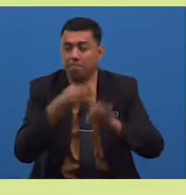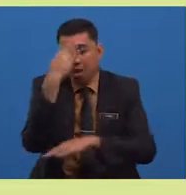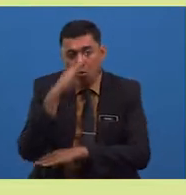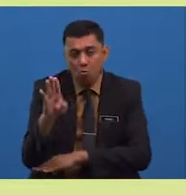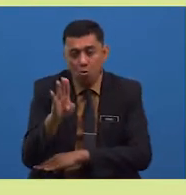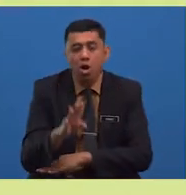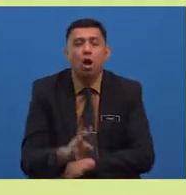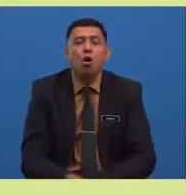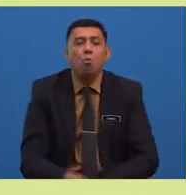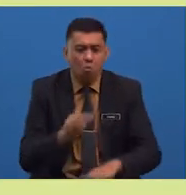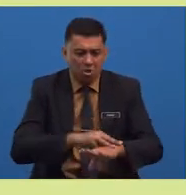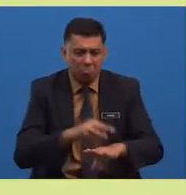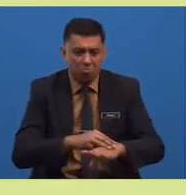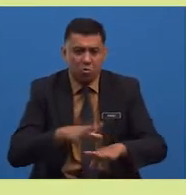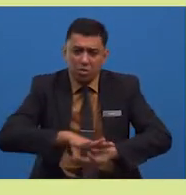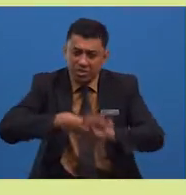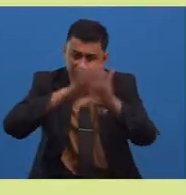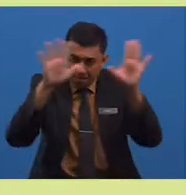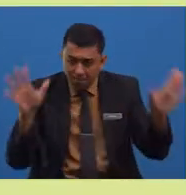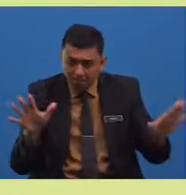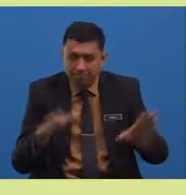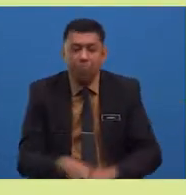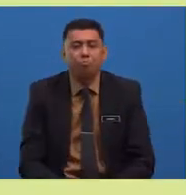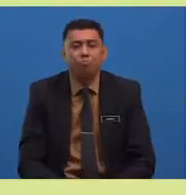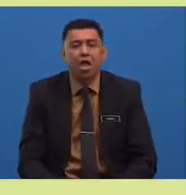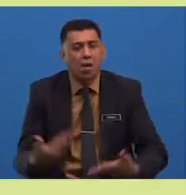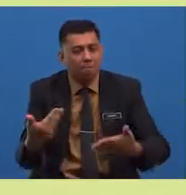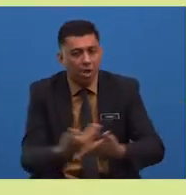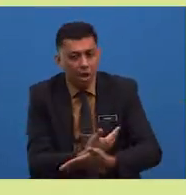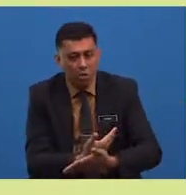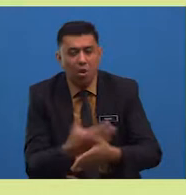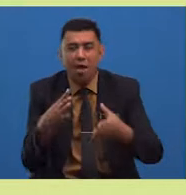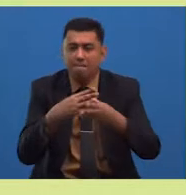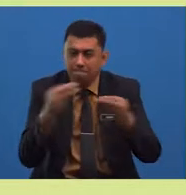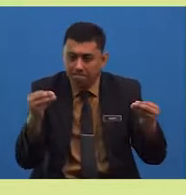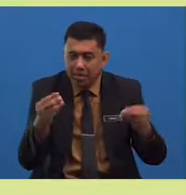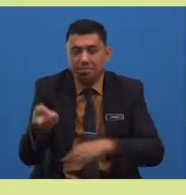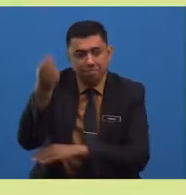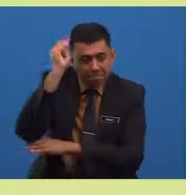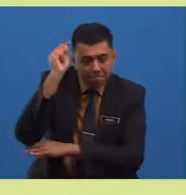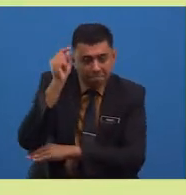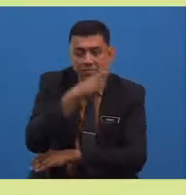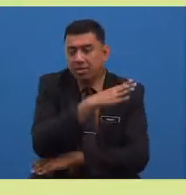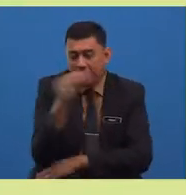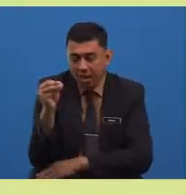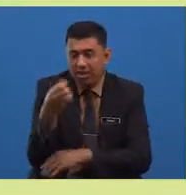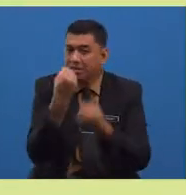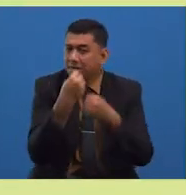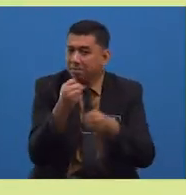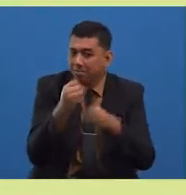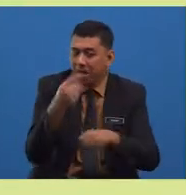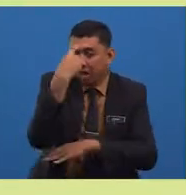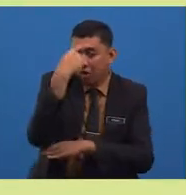terdapat tujuh orang wanita yang baru sahaja selesai mandi dan sedang bersiap-siap